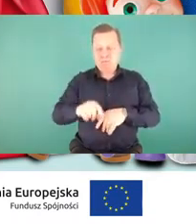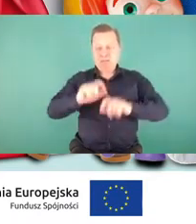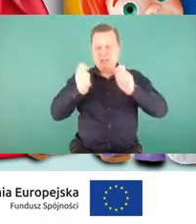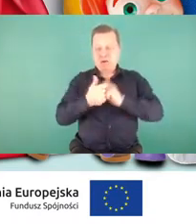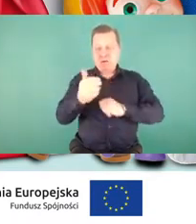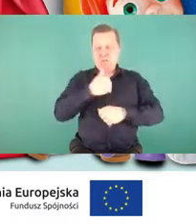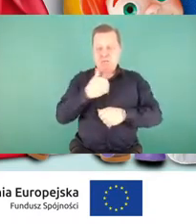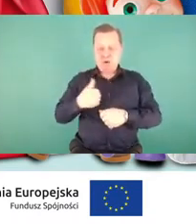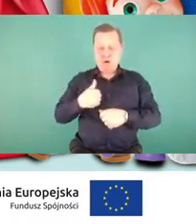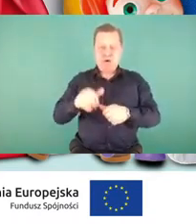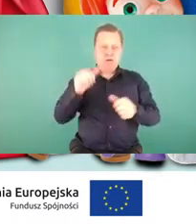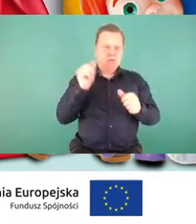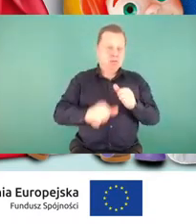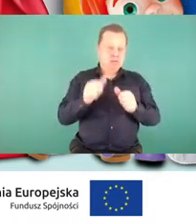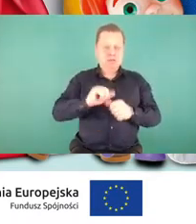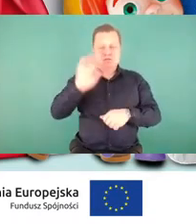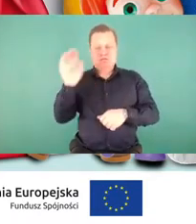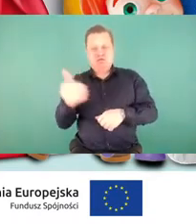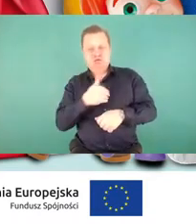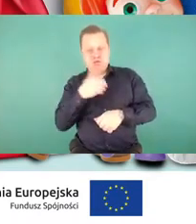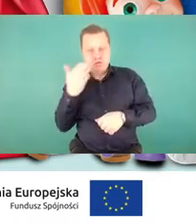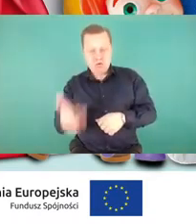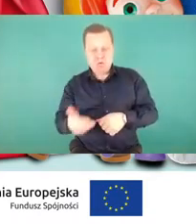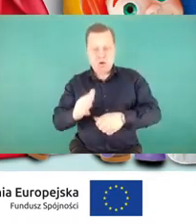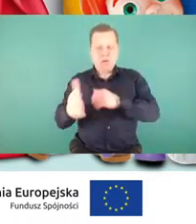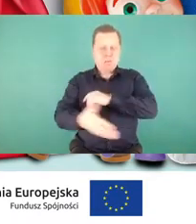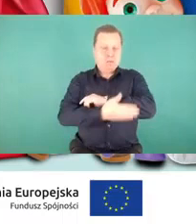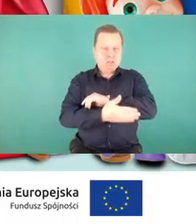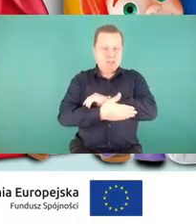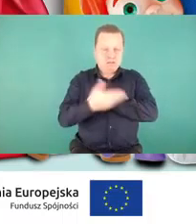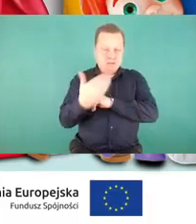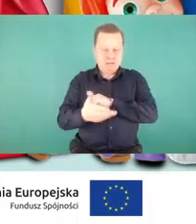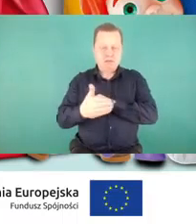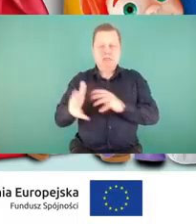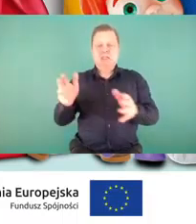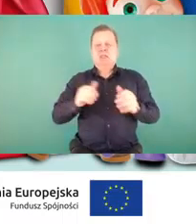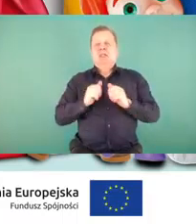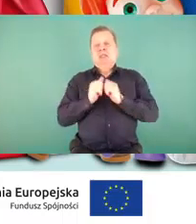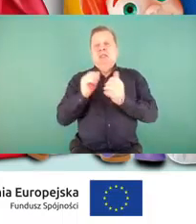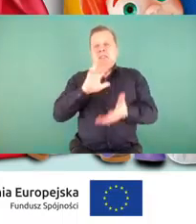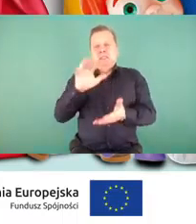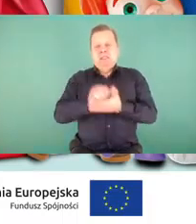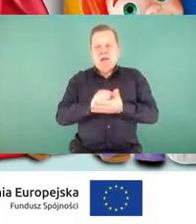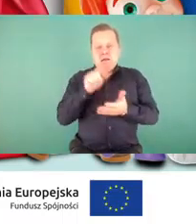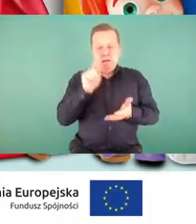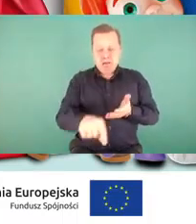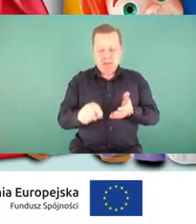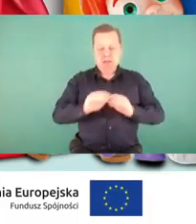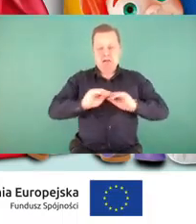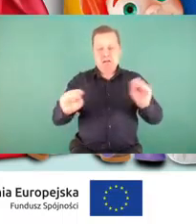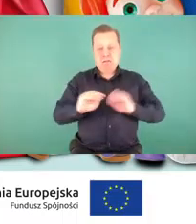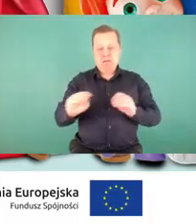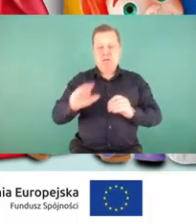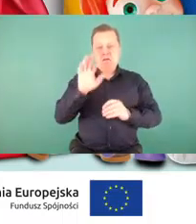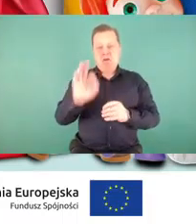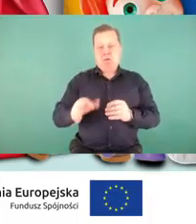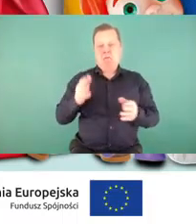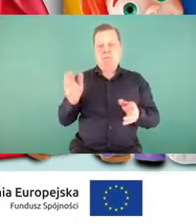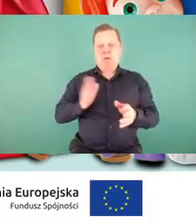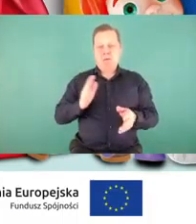przedszkolach i szkołach podstawowych prowadzone są zajęcia edukacyjne z zakresu bezpieczeństwa na kolei.